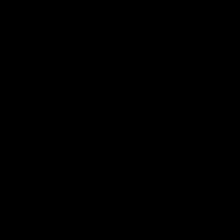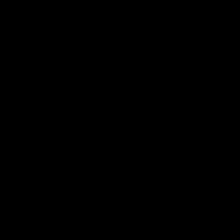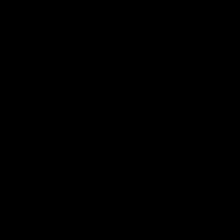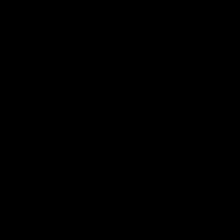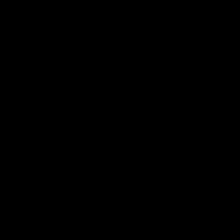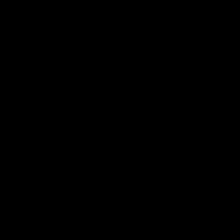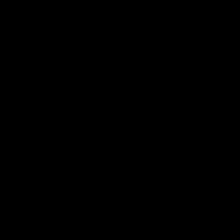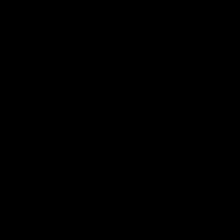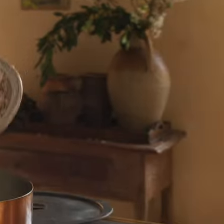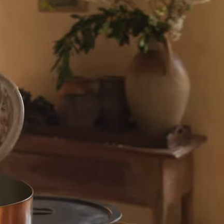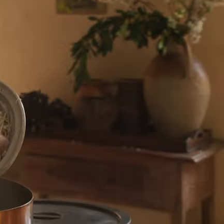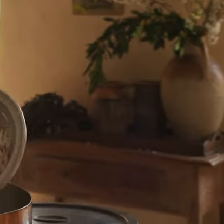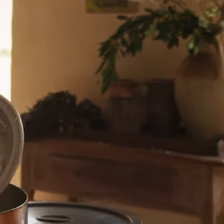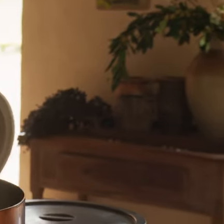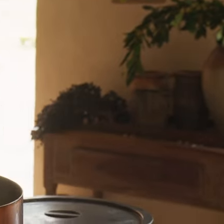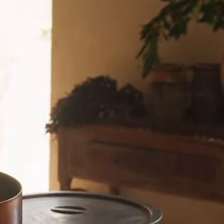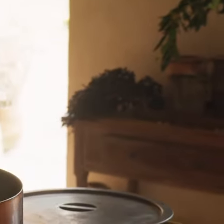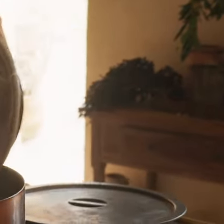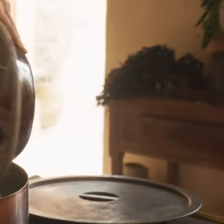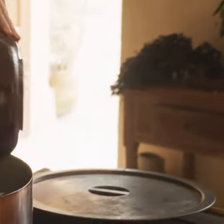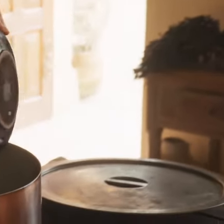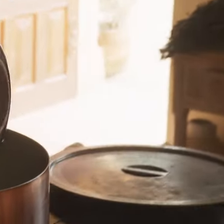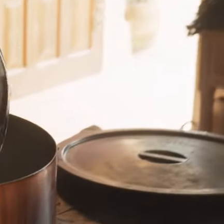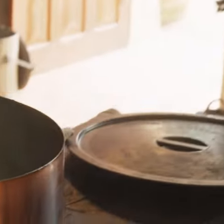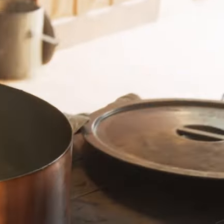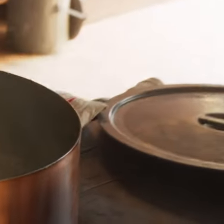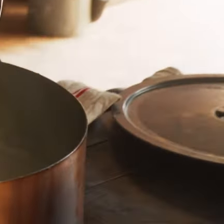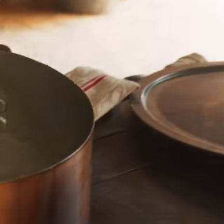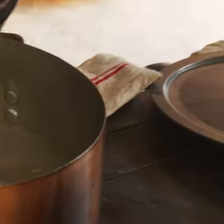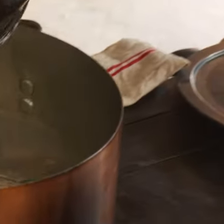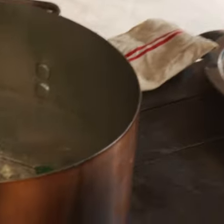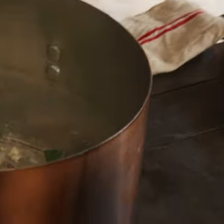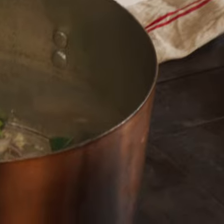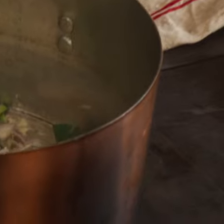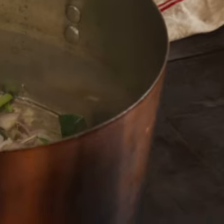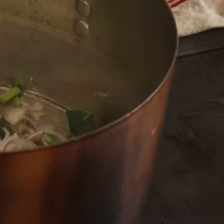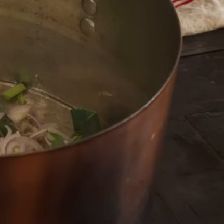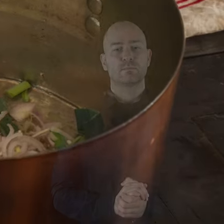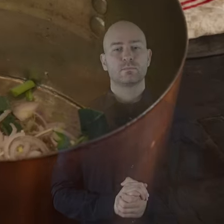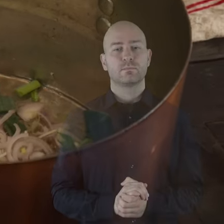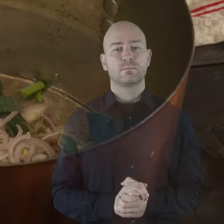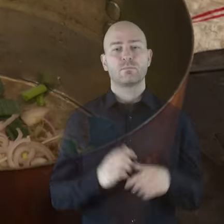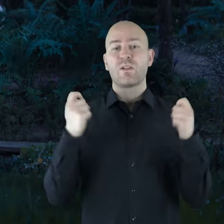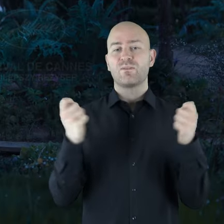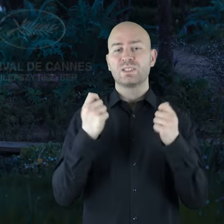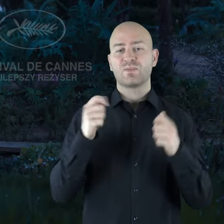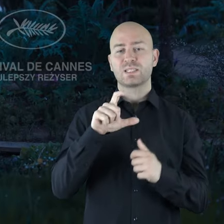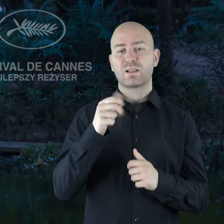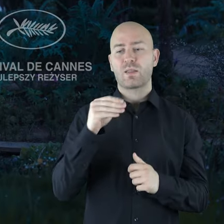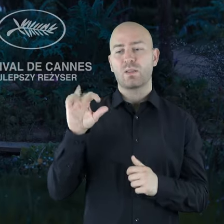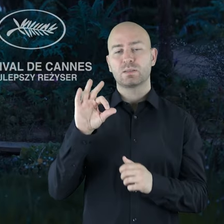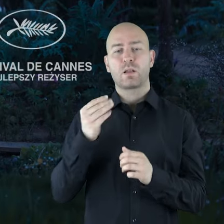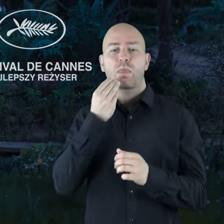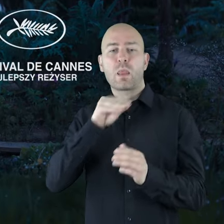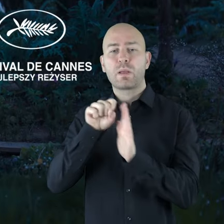Logo Gouttec Film. Dziewiętnastowieczna kuchnia szczupła 60-latka w fartuchu wrzuca warzywa do dużego garnka. Napisy